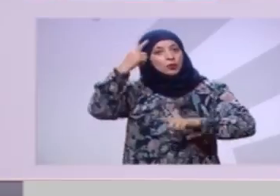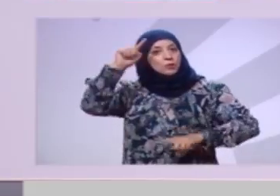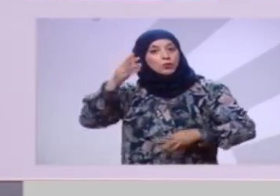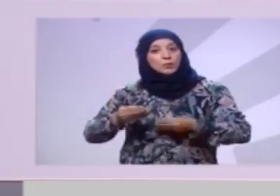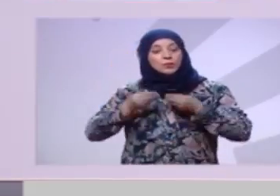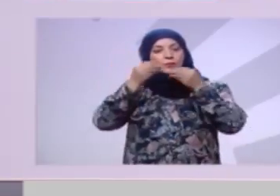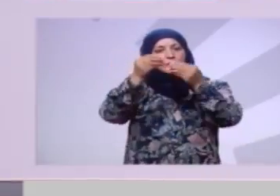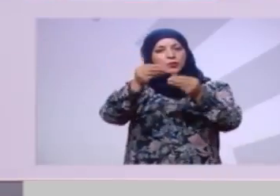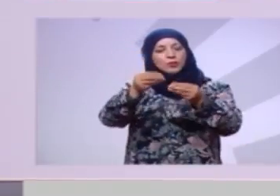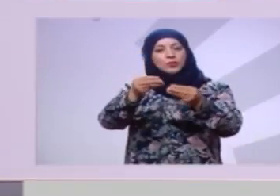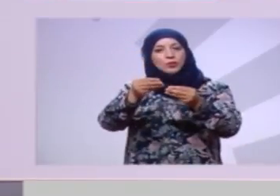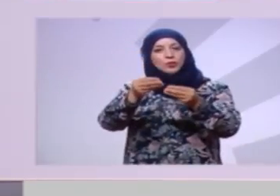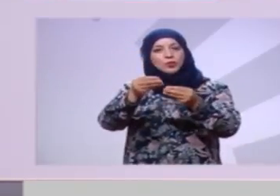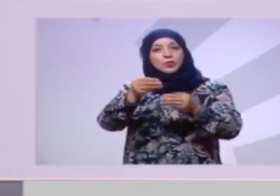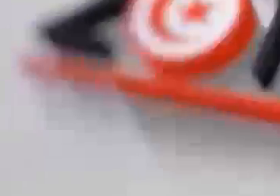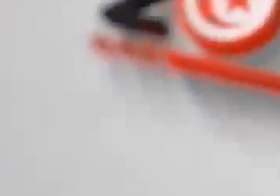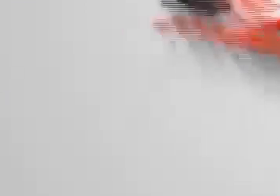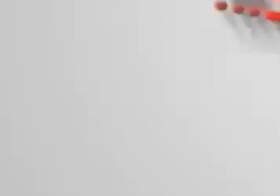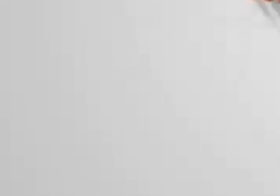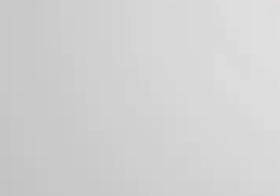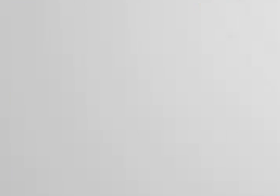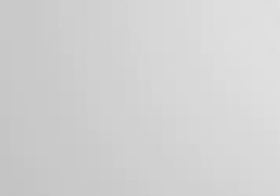أرض الواقع